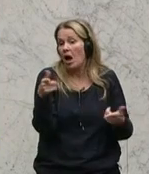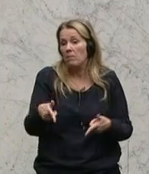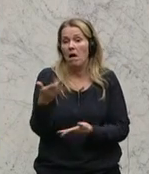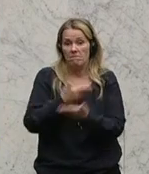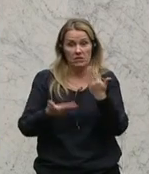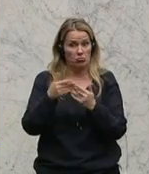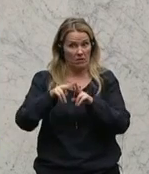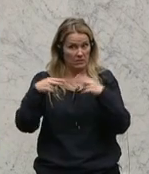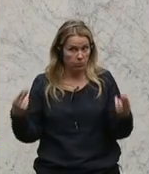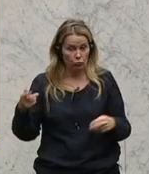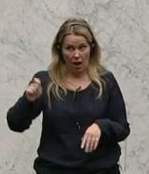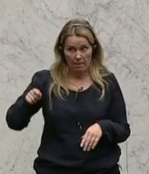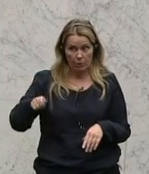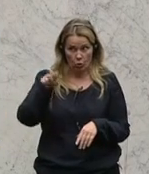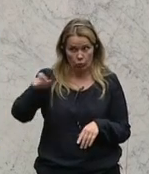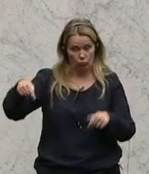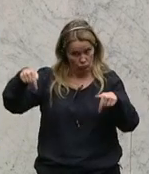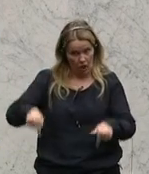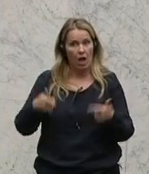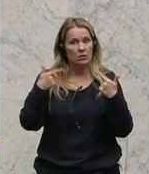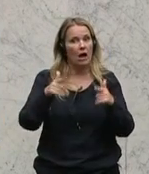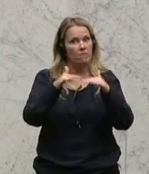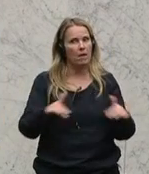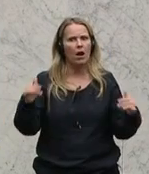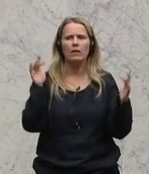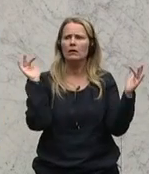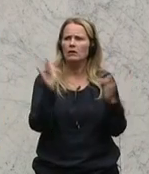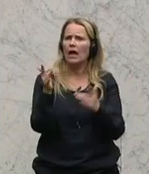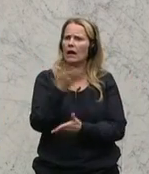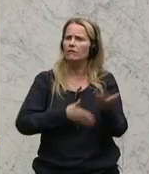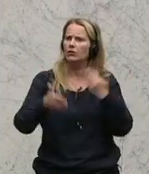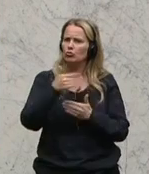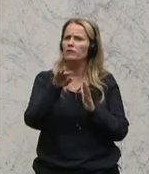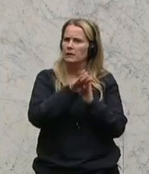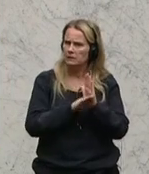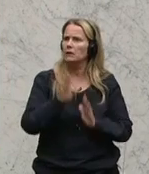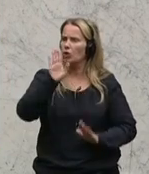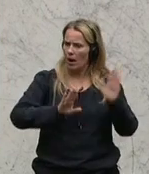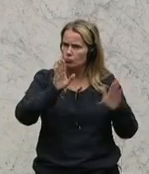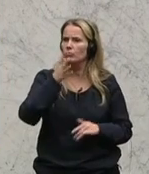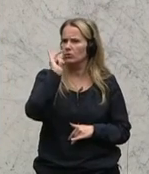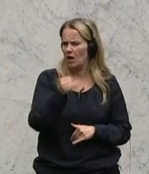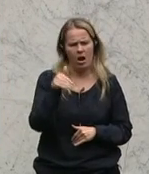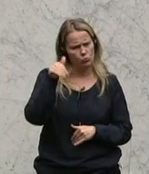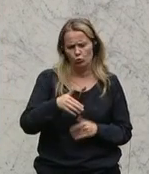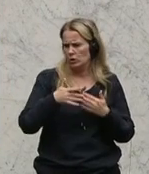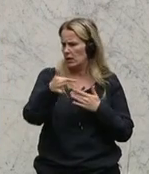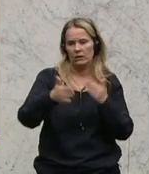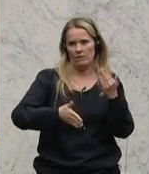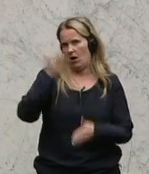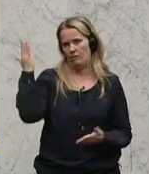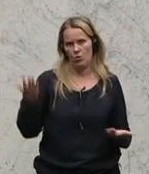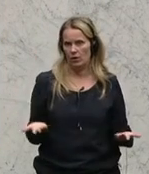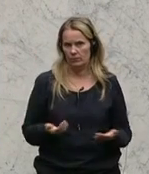Wirtschaftsbundabgeordneten dürfen hier im Parlament gegen die Wirtschaft andauernd Gesetze machen. Und das muss irgendwann einmal aufhören.